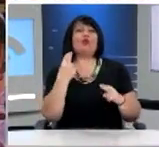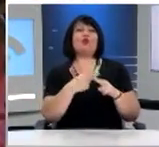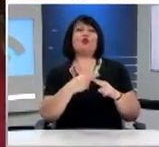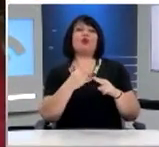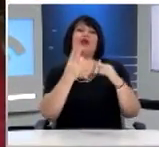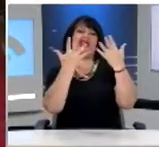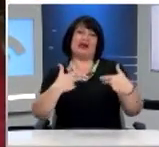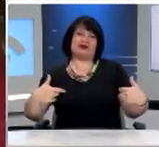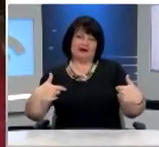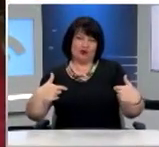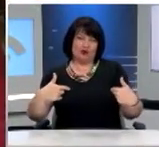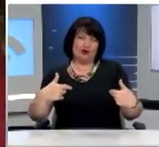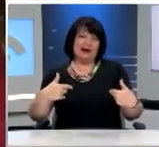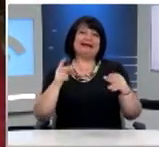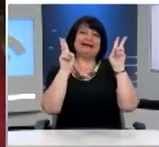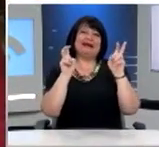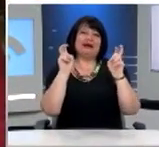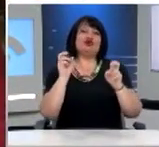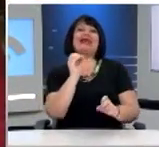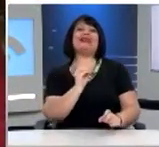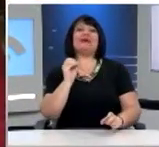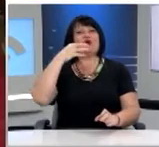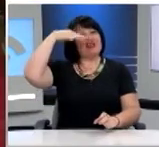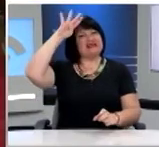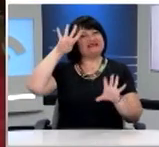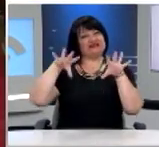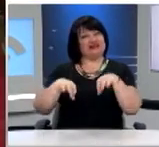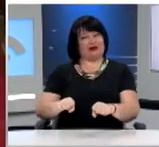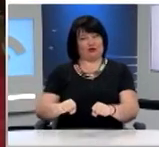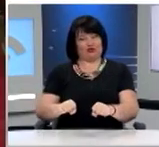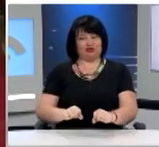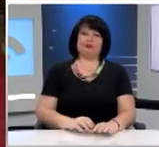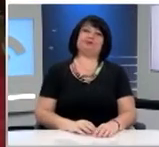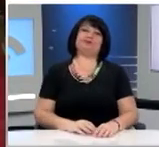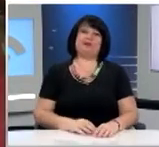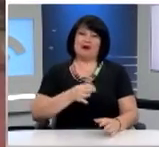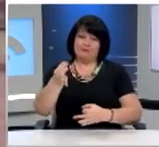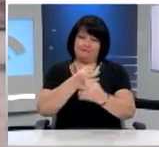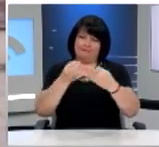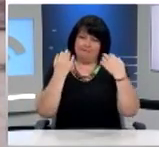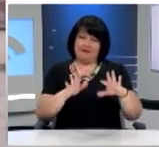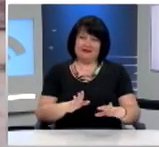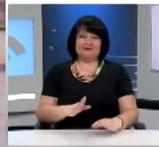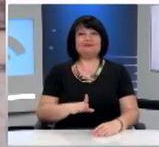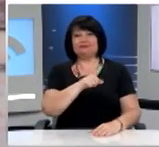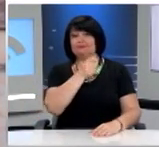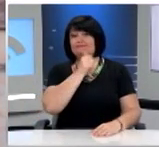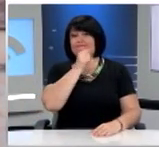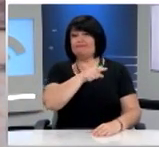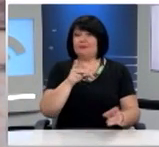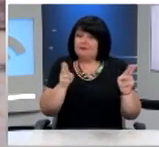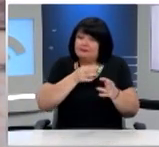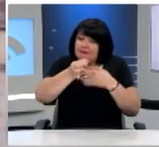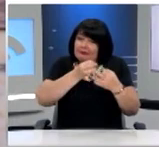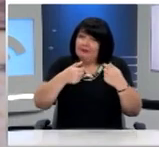παράσταση των Ιδίποδα Τύρανων. Μετά τις ομιλίες σας, θα υποστείτε μία σύντομη δική μου